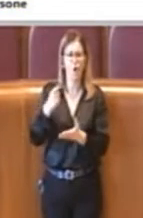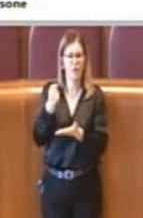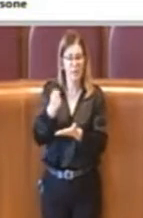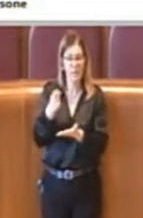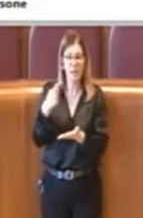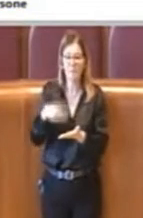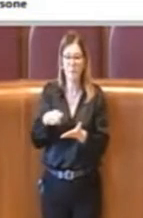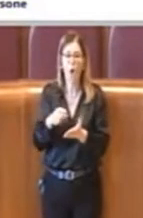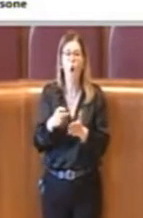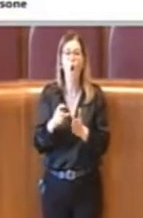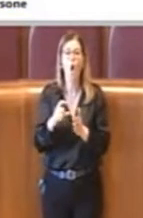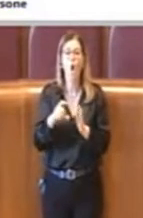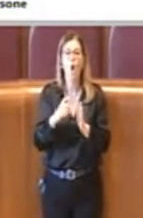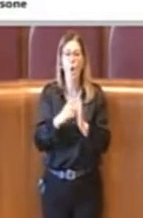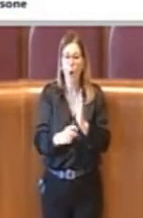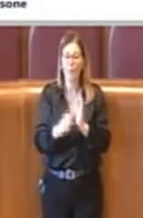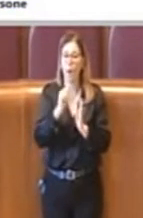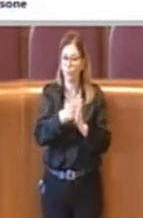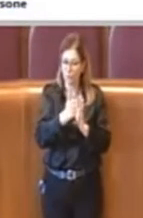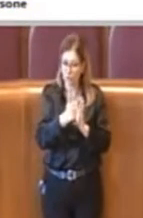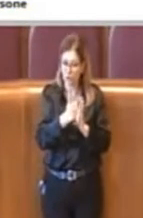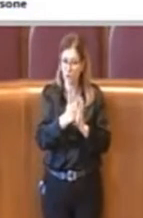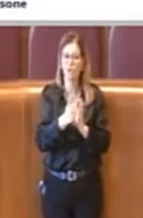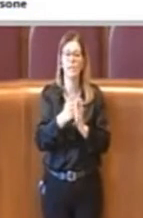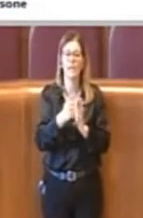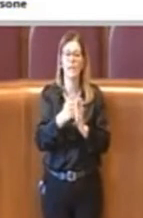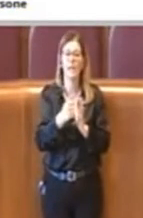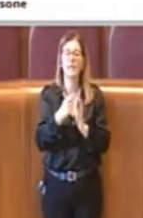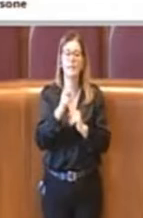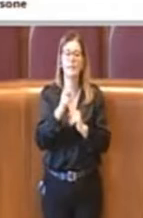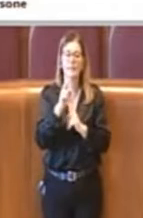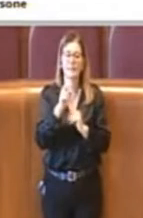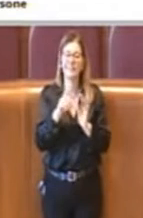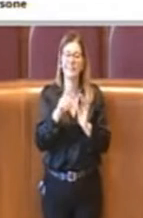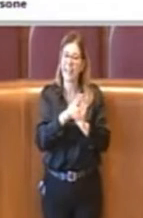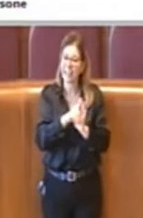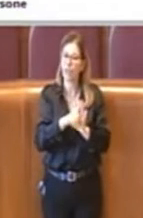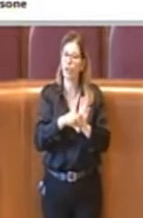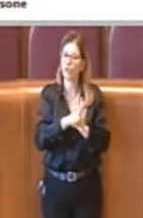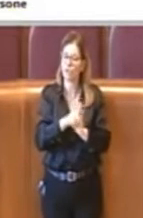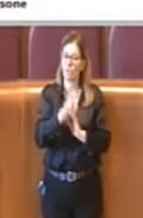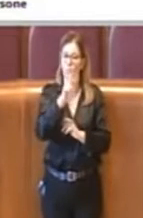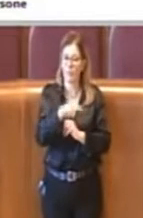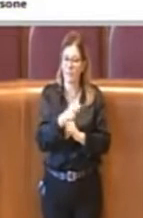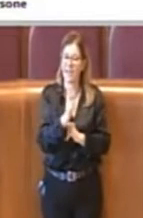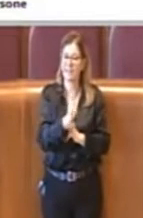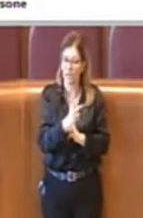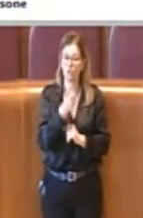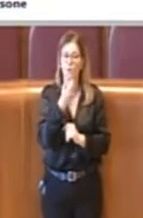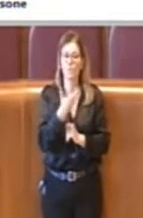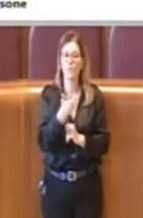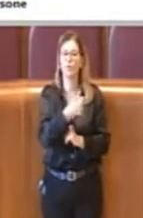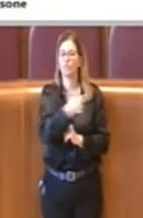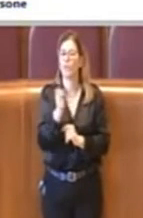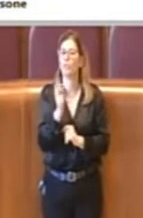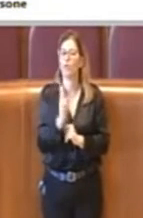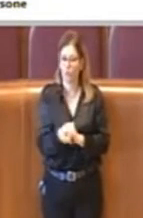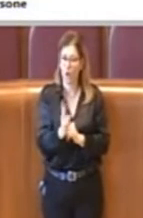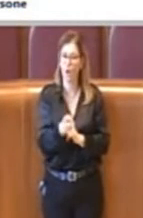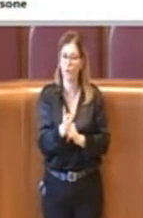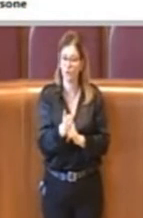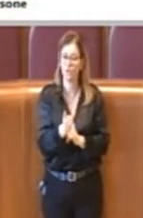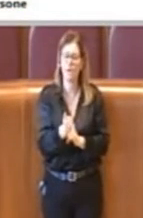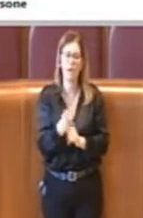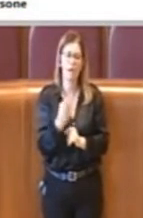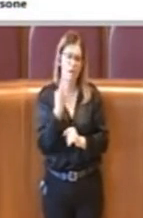,20 del decreto legislativo 2013, numero 112, considerando